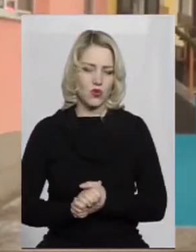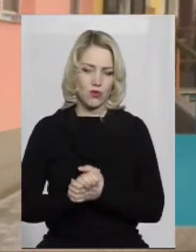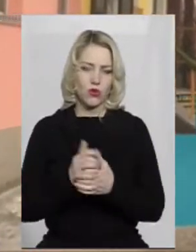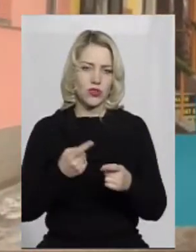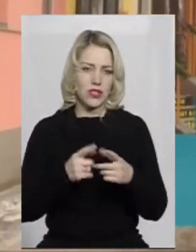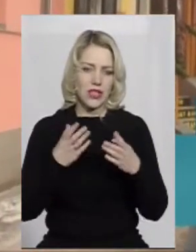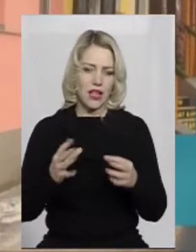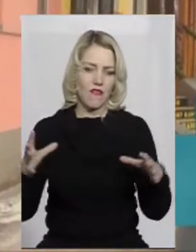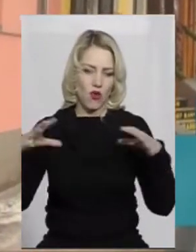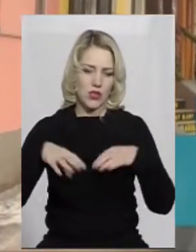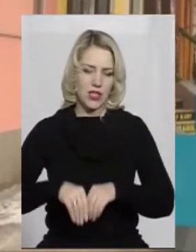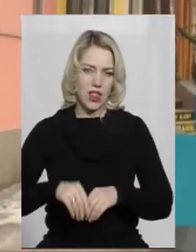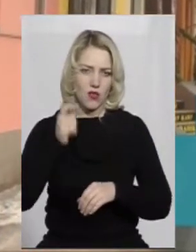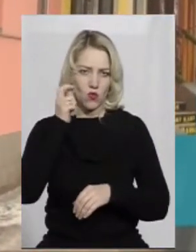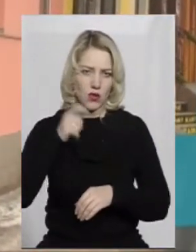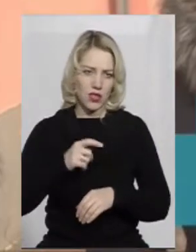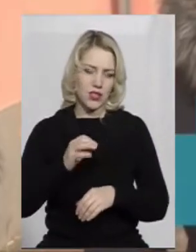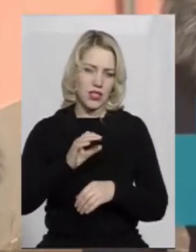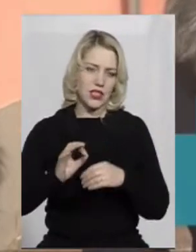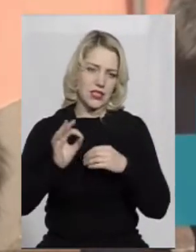України – Західної і Східної.